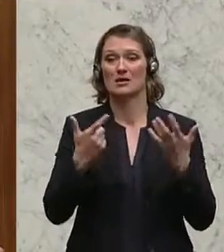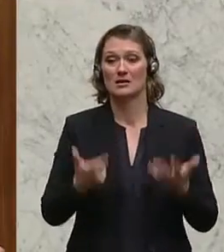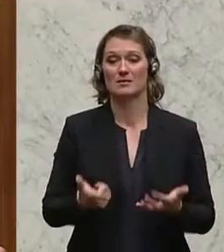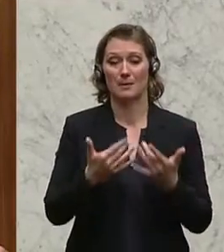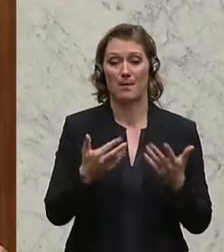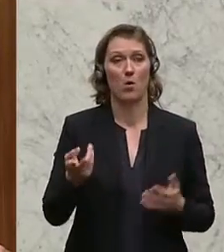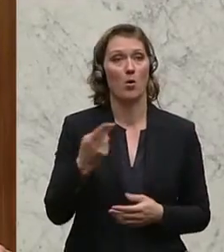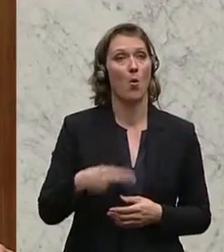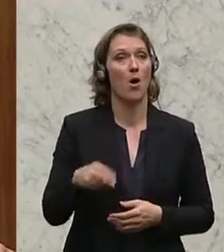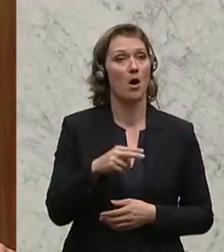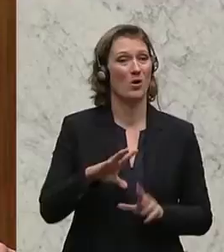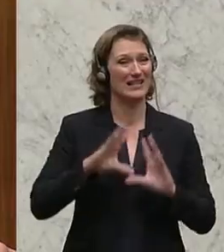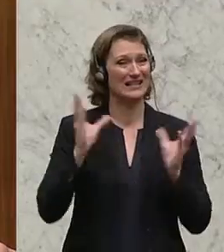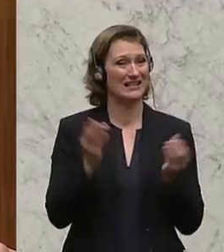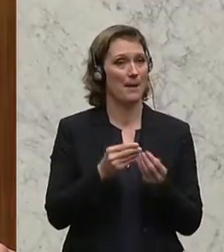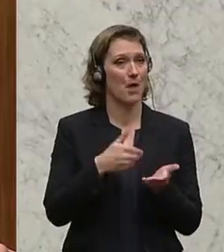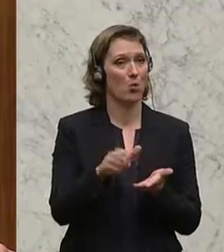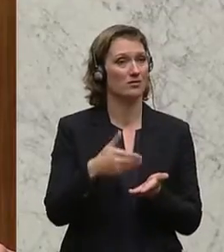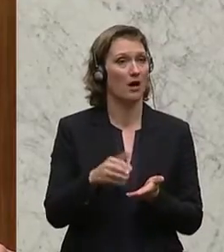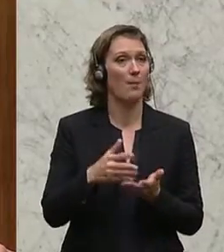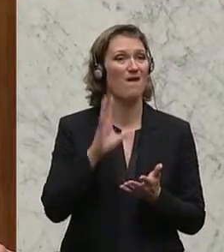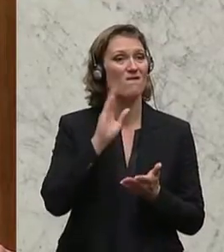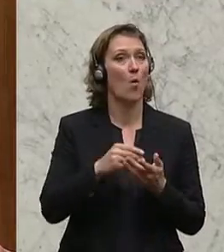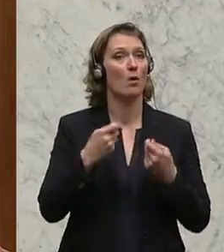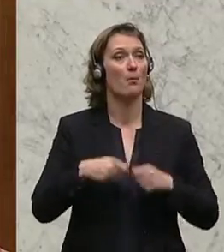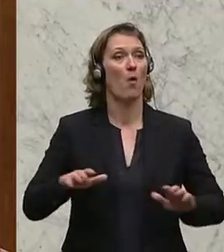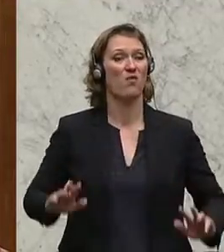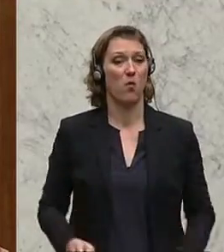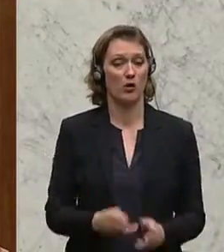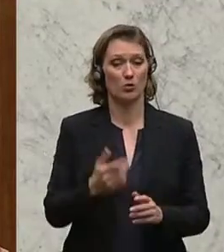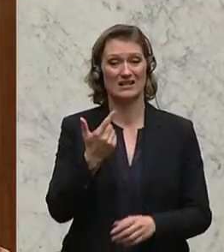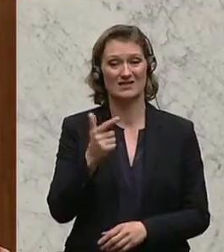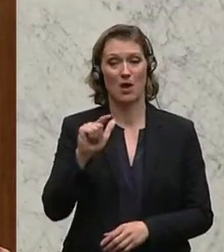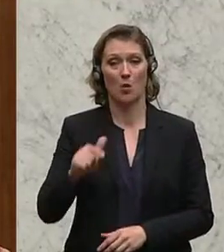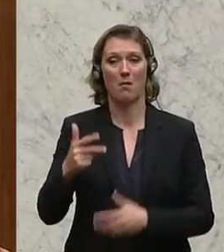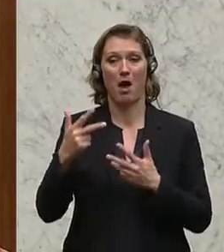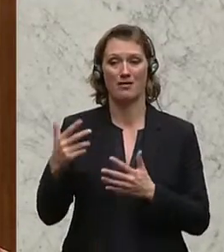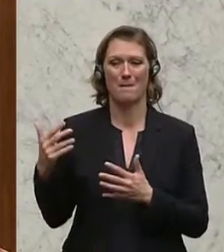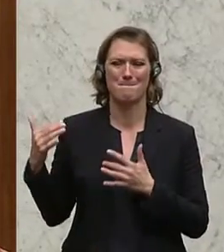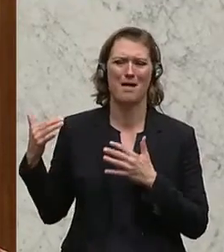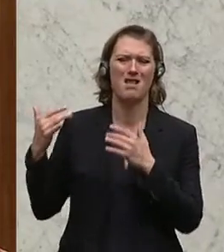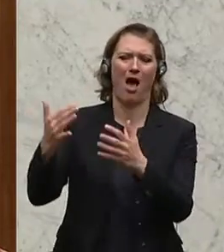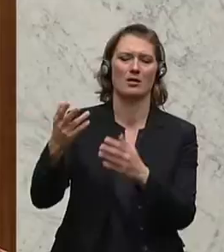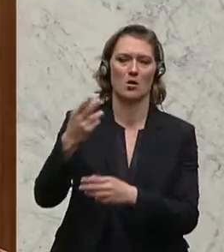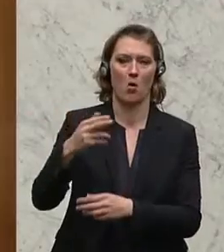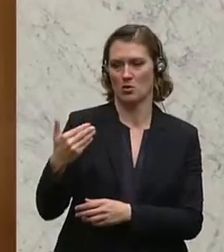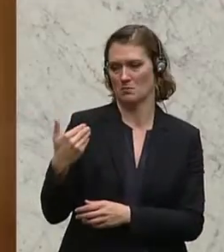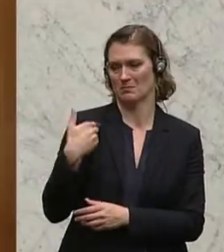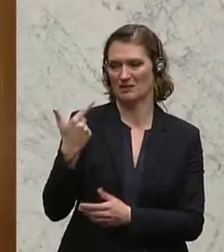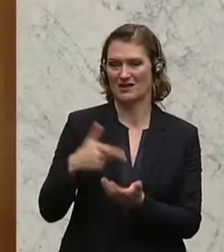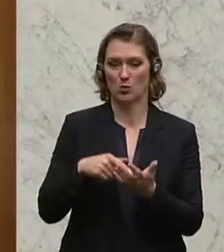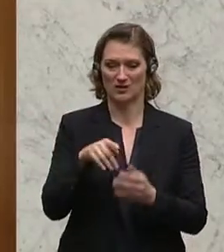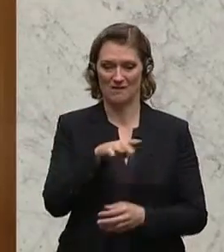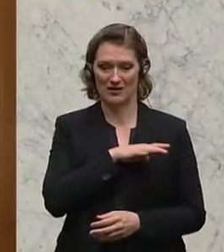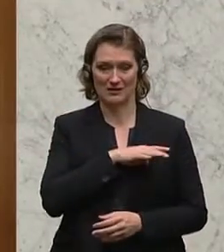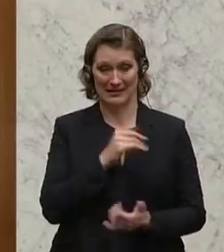Millionen Euro bei einer Gesamtausgabe im Wohnbauförderungsbereich von 2,8 Milliarden auf Basis 2014. Die